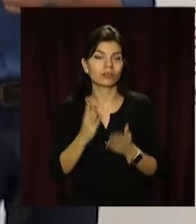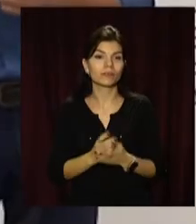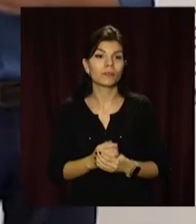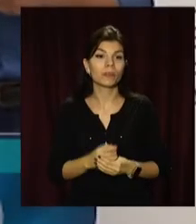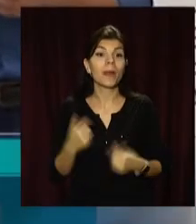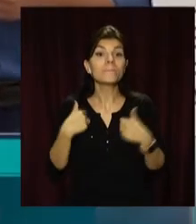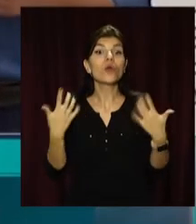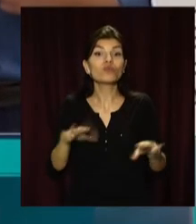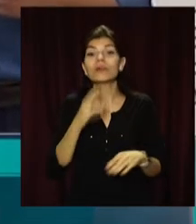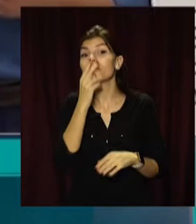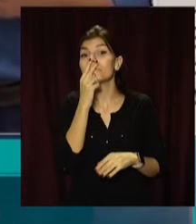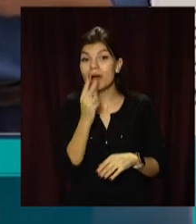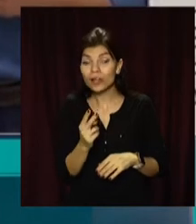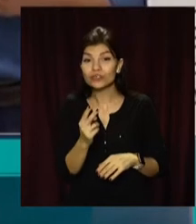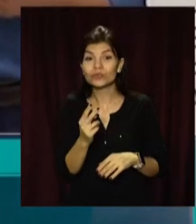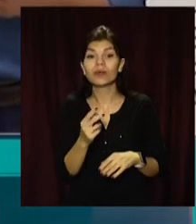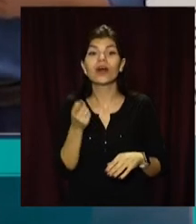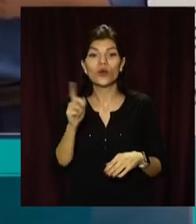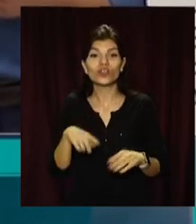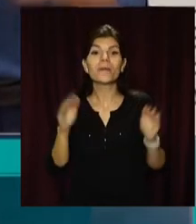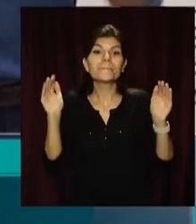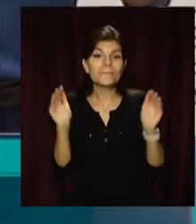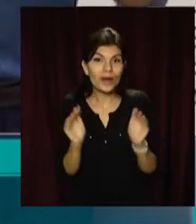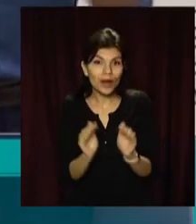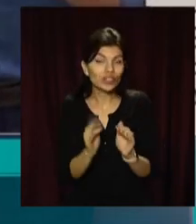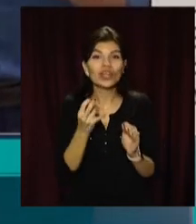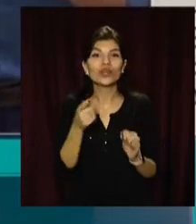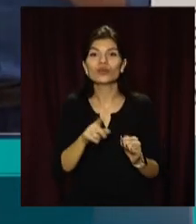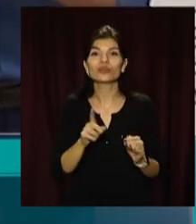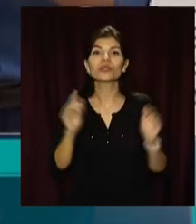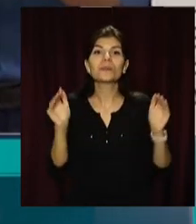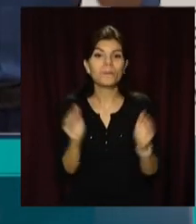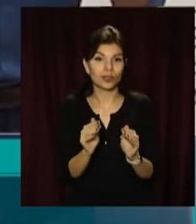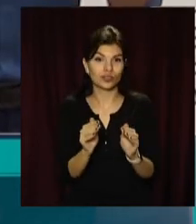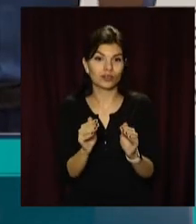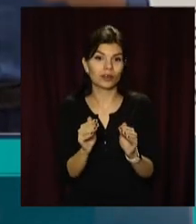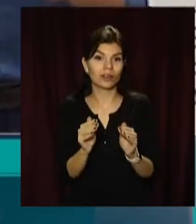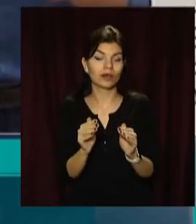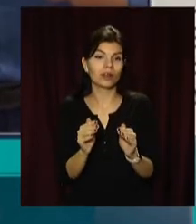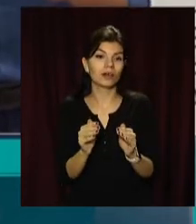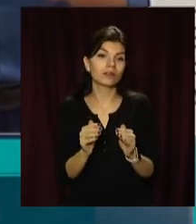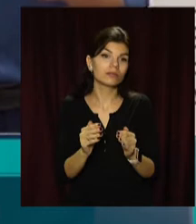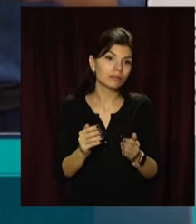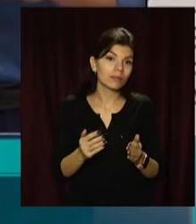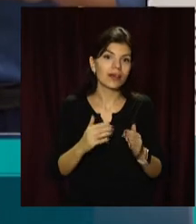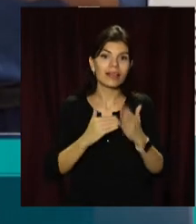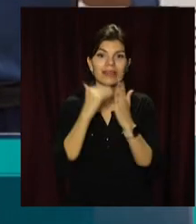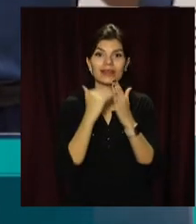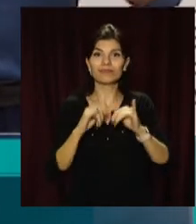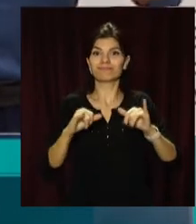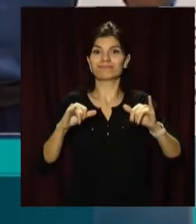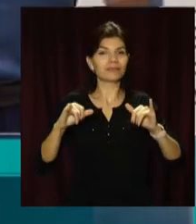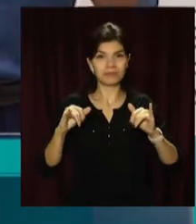Ми вже бачимо навіть зменшення, не те, що зменшення динаміки